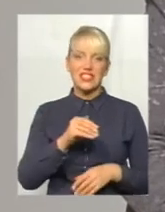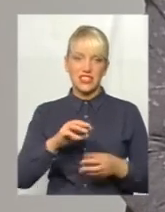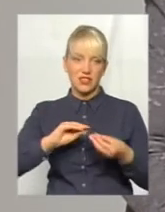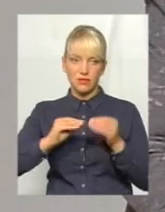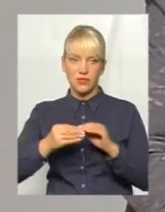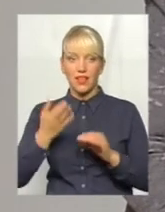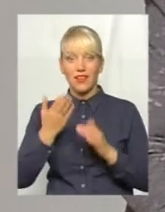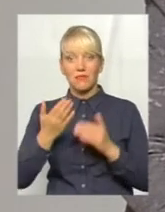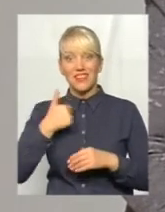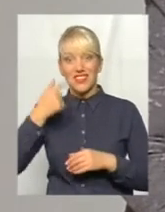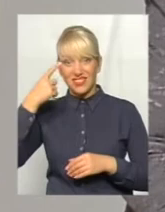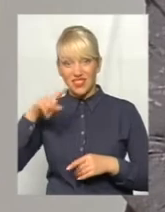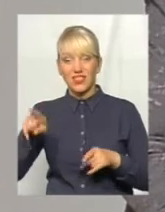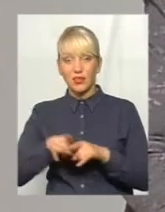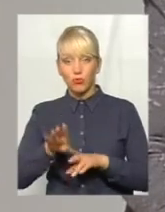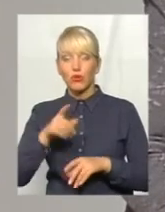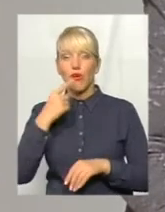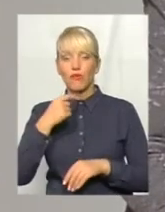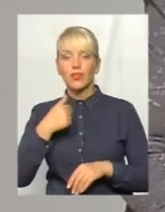говорити, я би включила диктофон на запись,